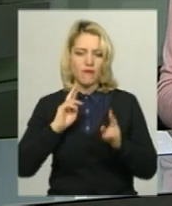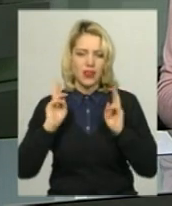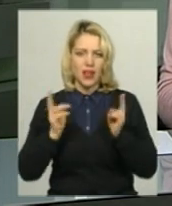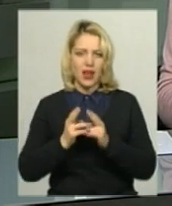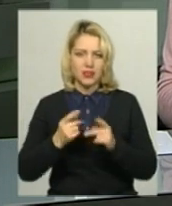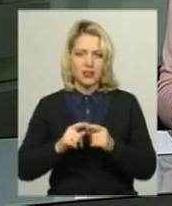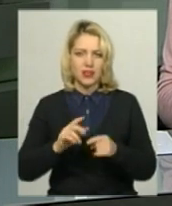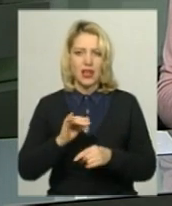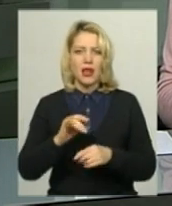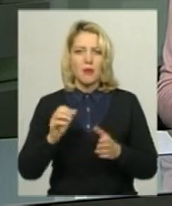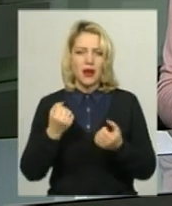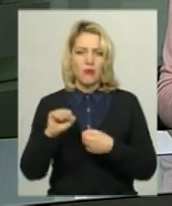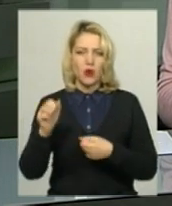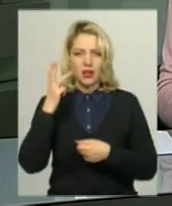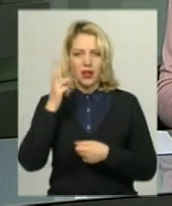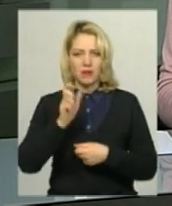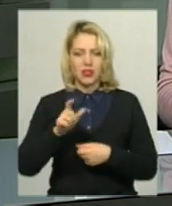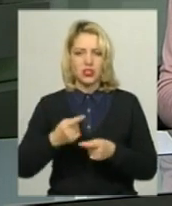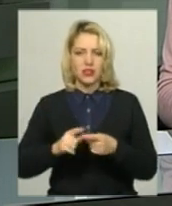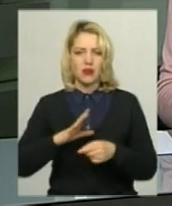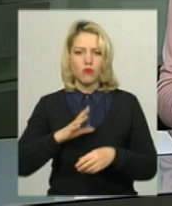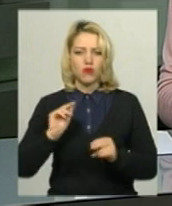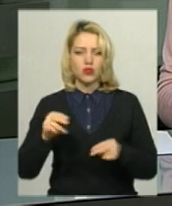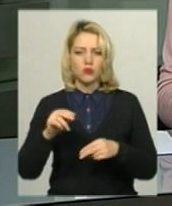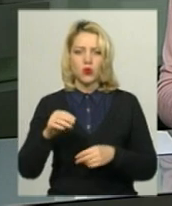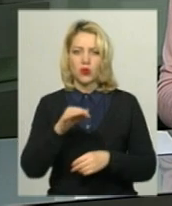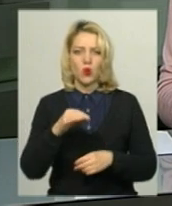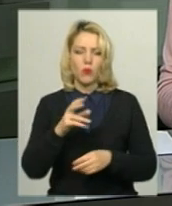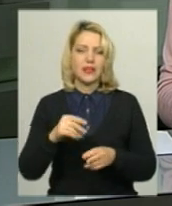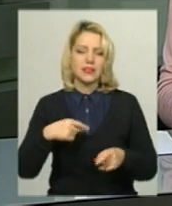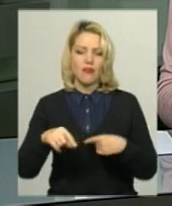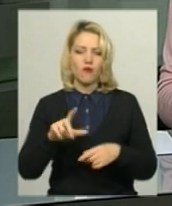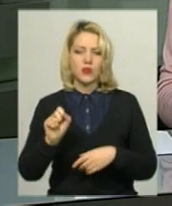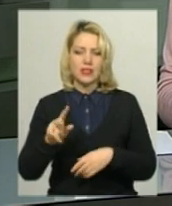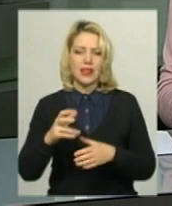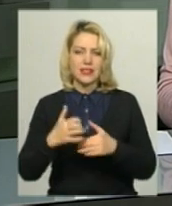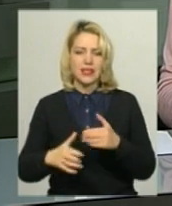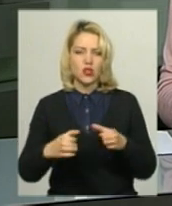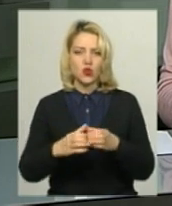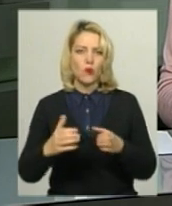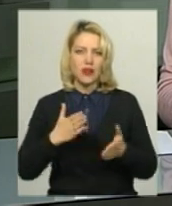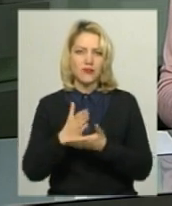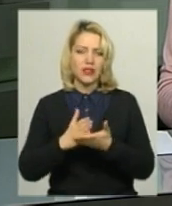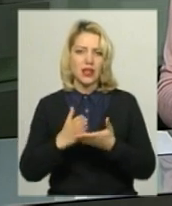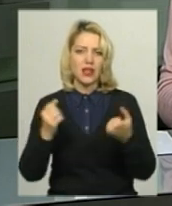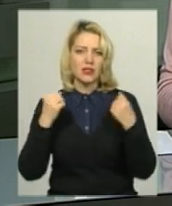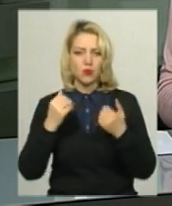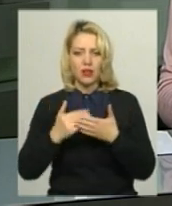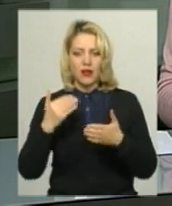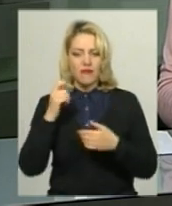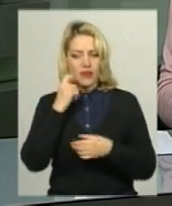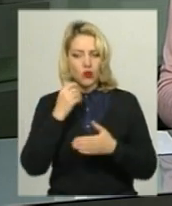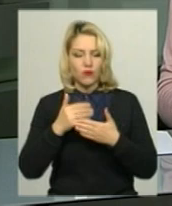Ігор Хіблін перемогли хмельничани. Це був чемпіонат області з футзалу серед команд ветеранів спорту віком від 45